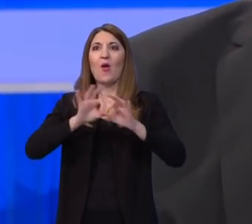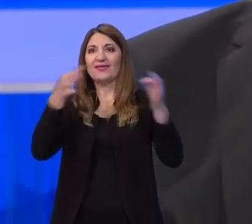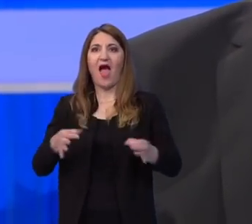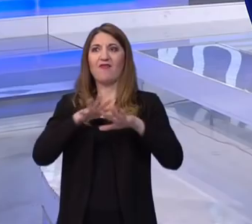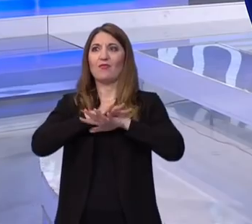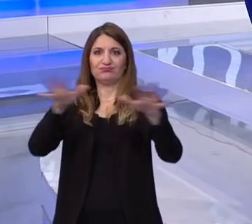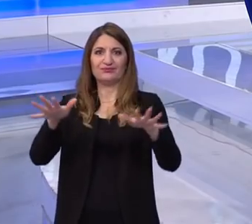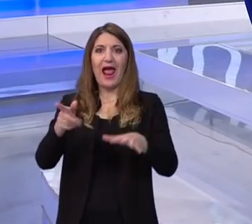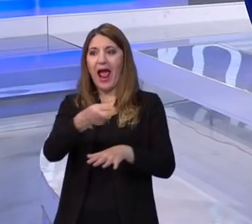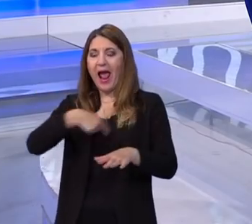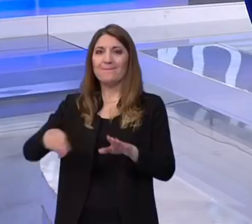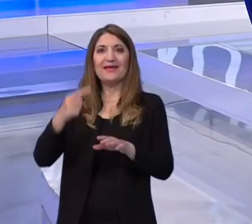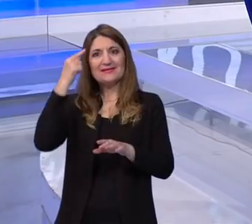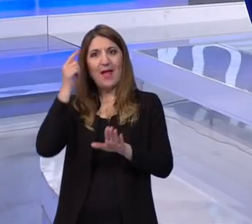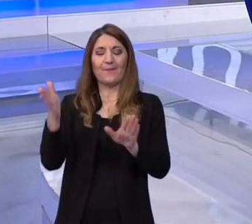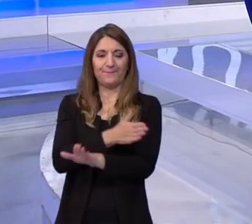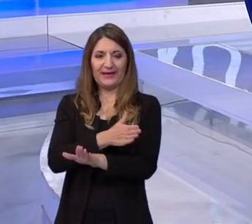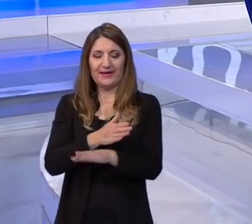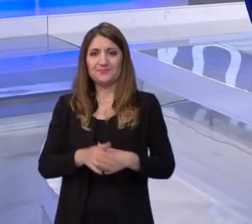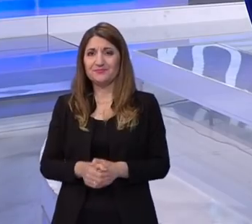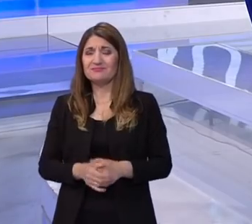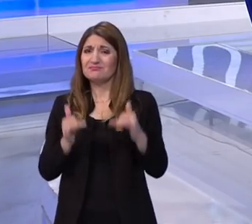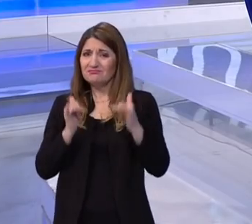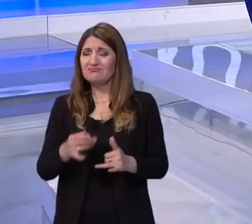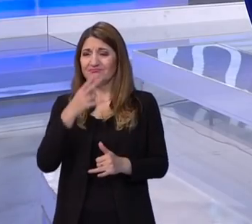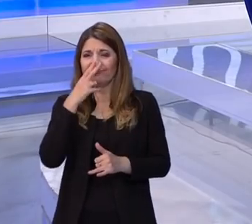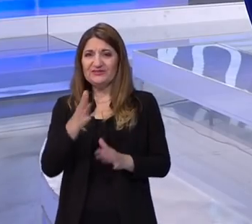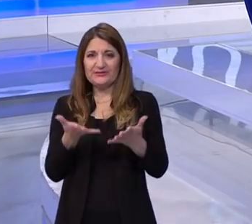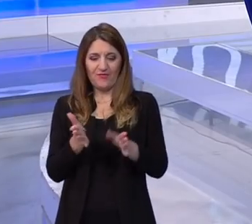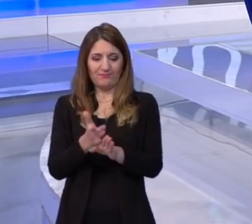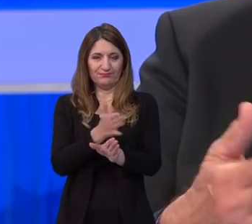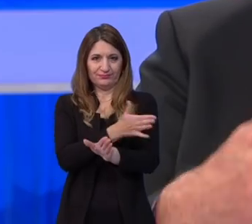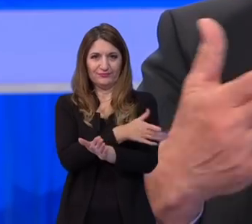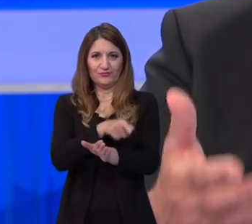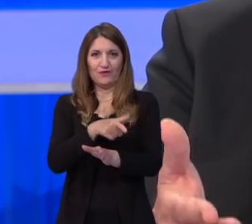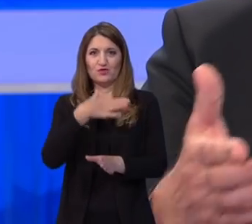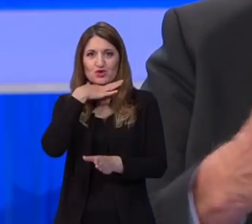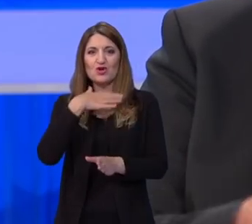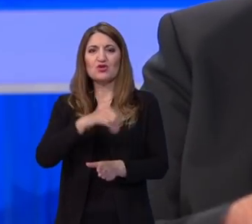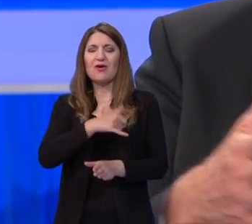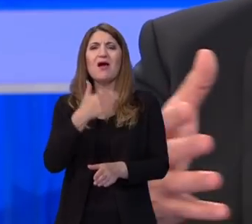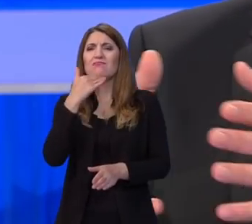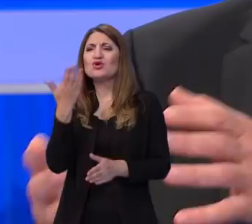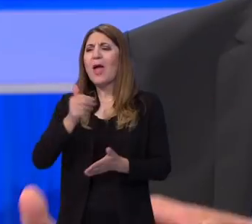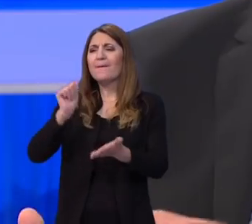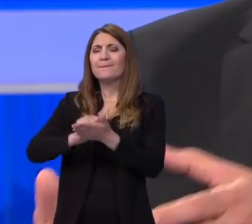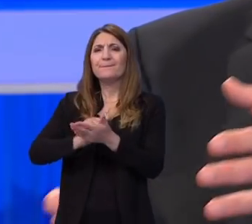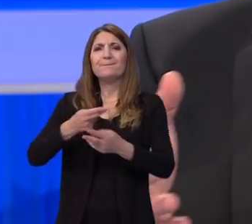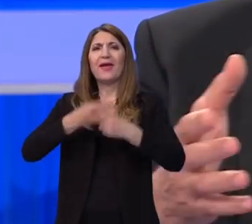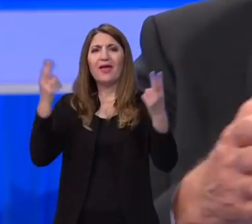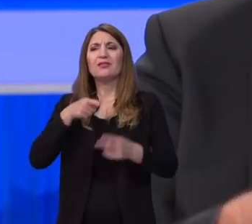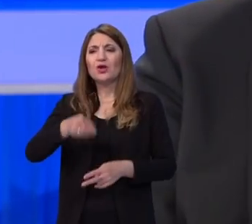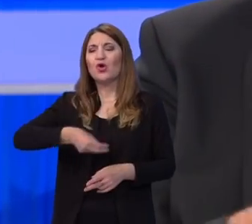To je dovelo do toga da smo sada analizirajući proteklu godinu, bez obzira što su u medijima pričali o